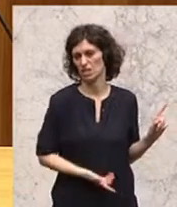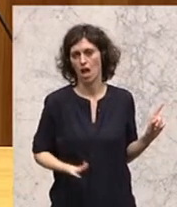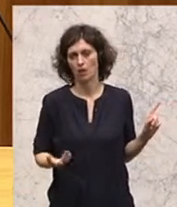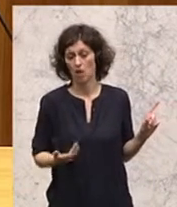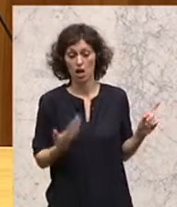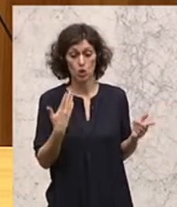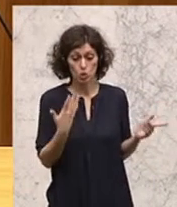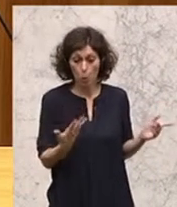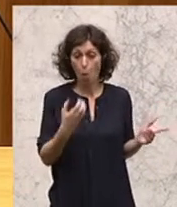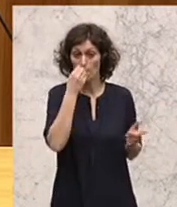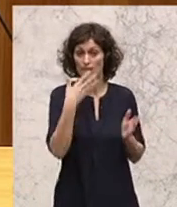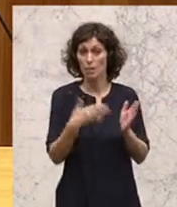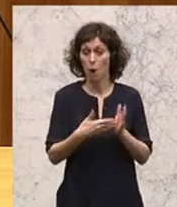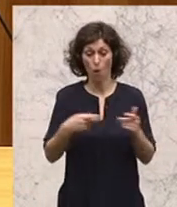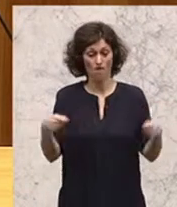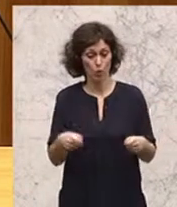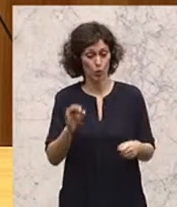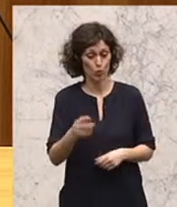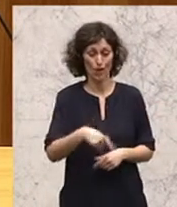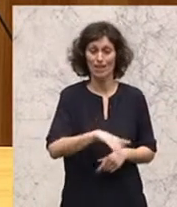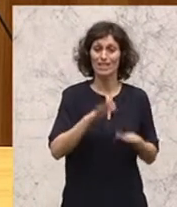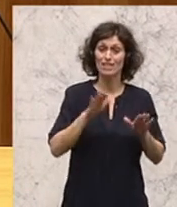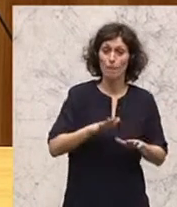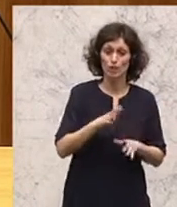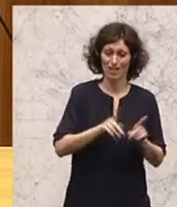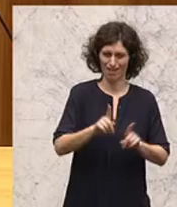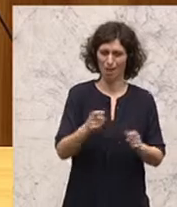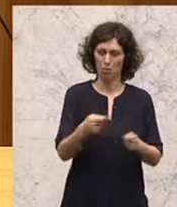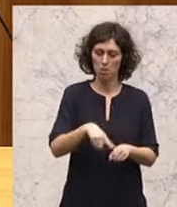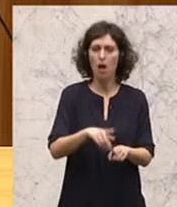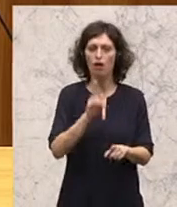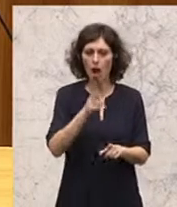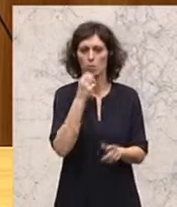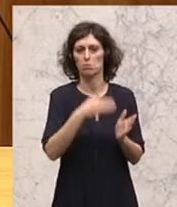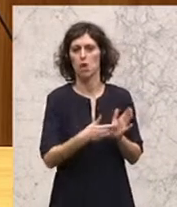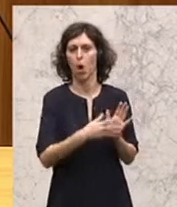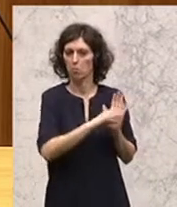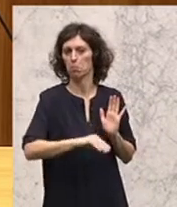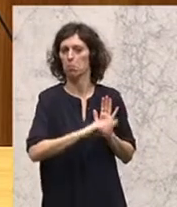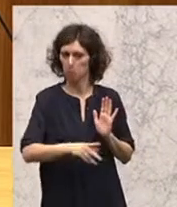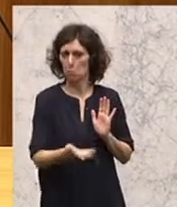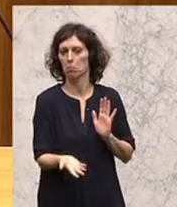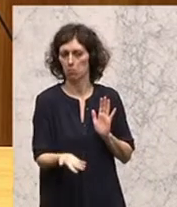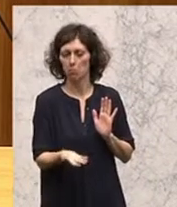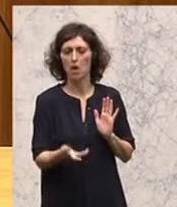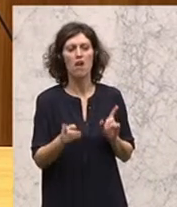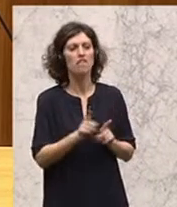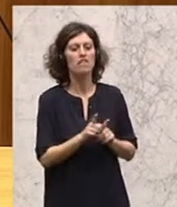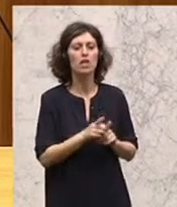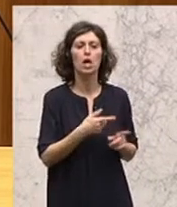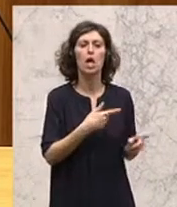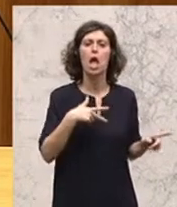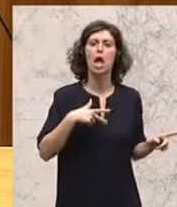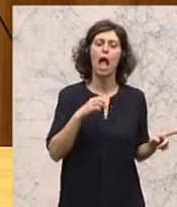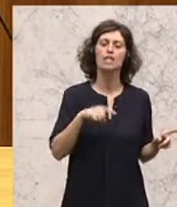der Missbrauch der Förderungen durch islamische Kindergartenbetreiber in Wien stattfinden. Unkontrolliert hingenommen durch